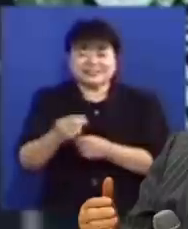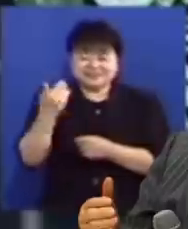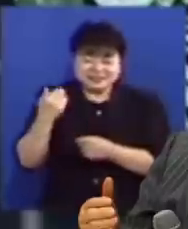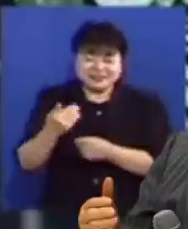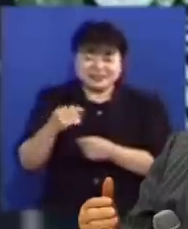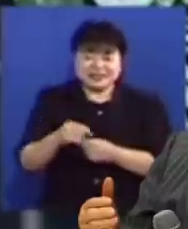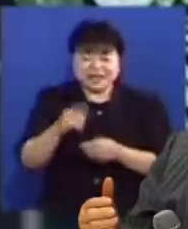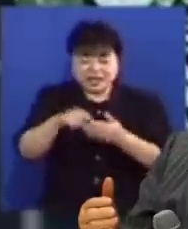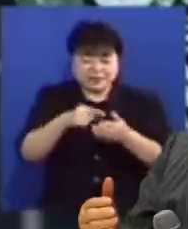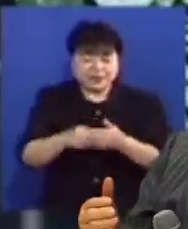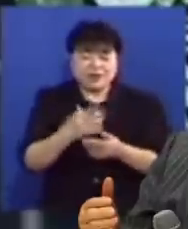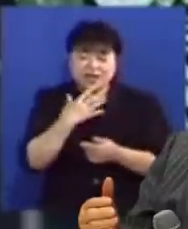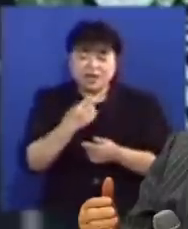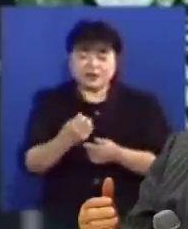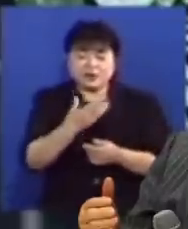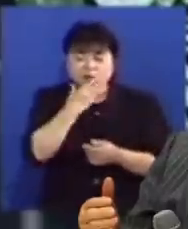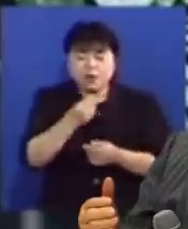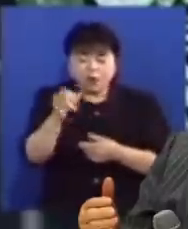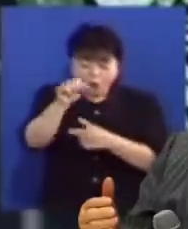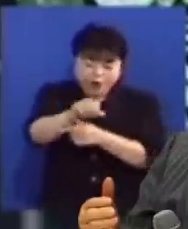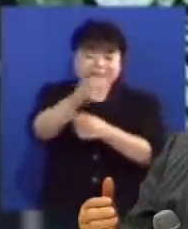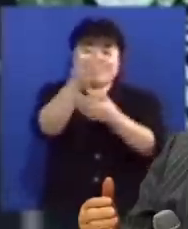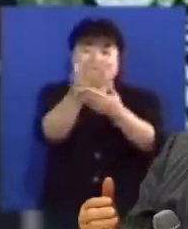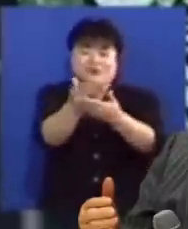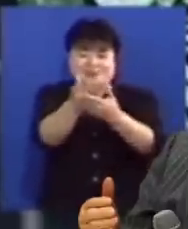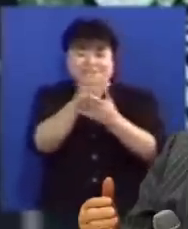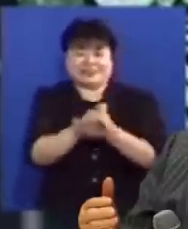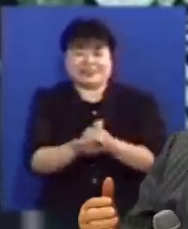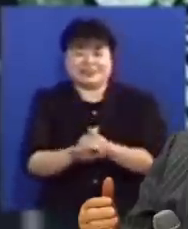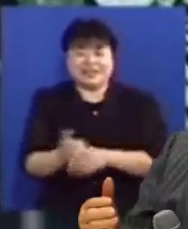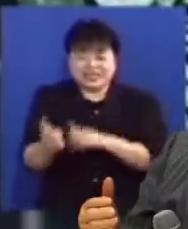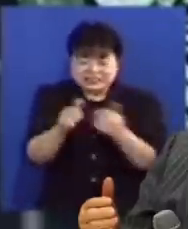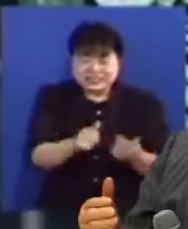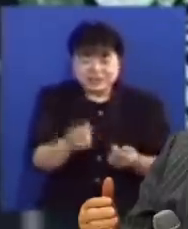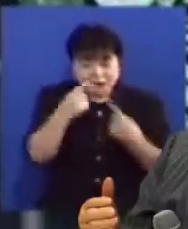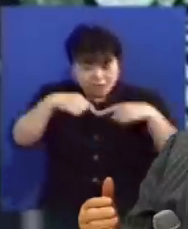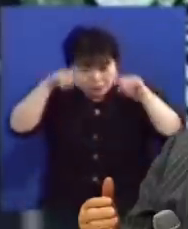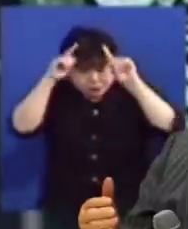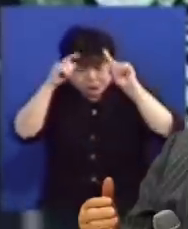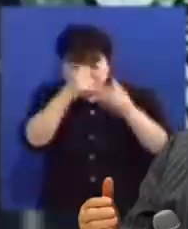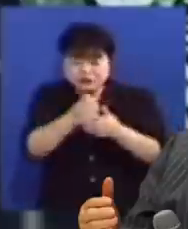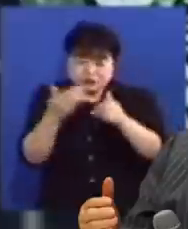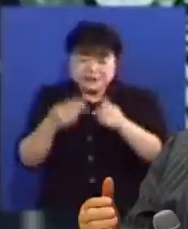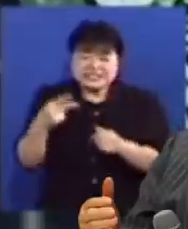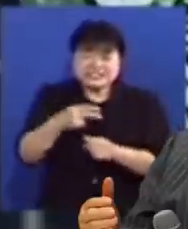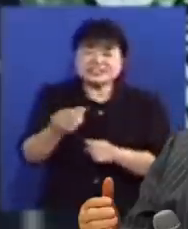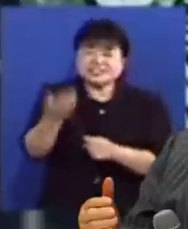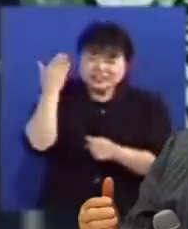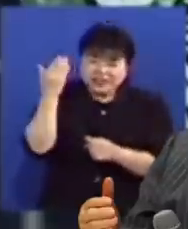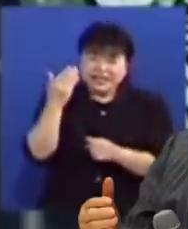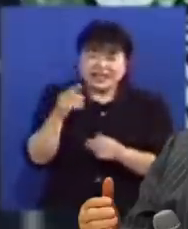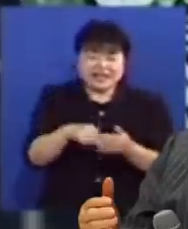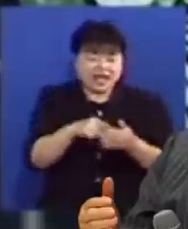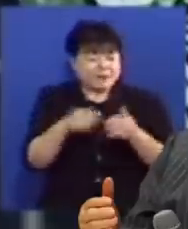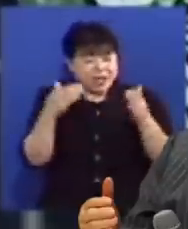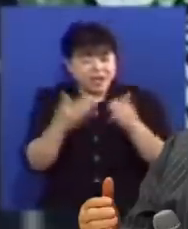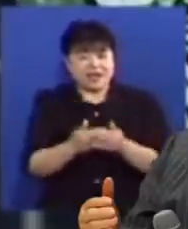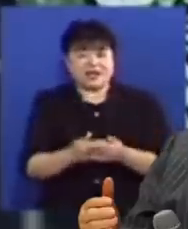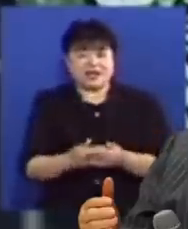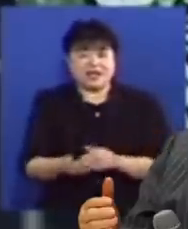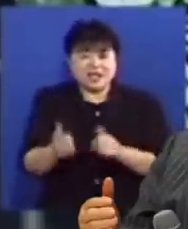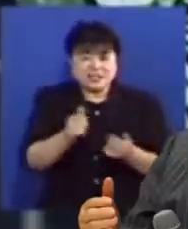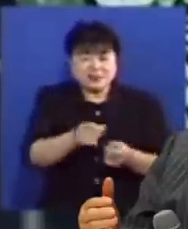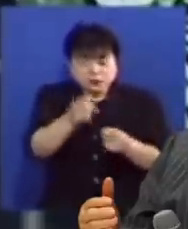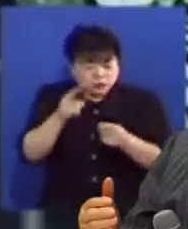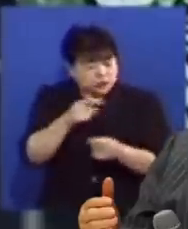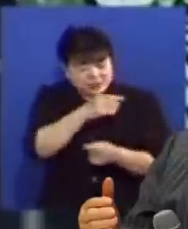청산해버리고 아브라함의 복을 허락해 주신 것입니다 사망과 엄부도 주님이 27년 전에 멸한 것입니다 사망하 너의 쏘는 것이